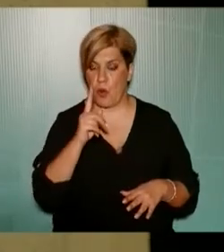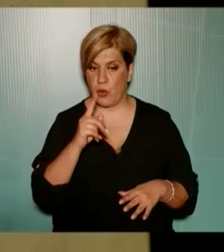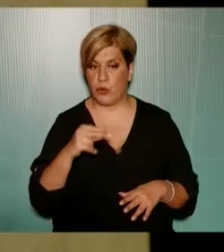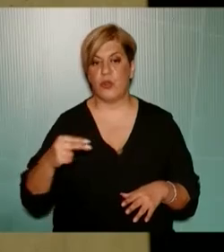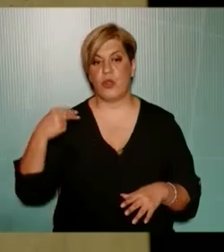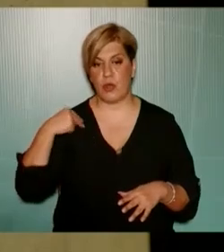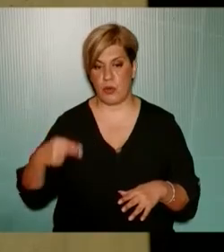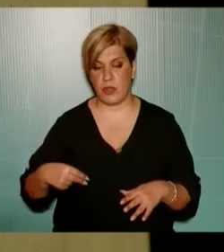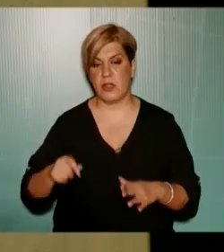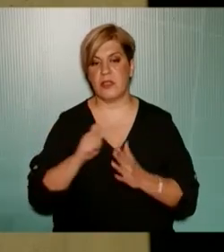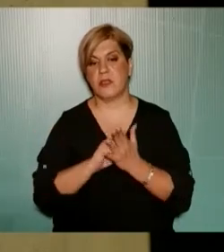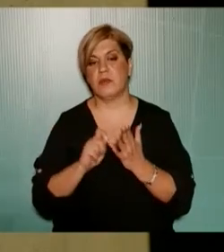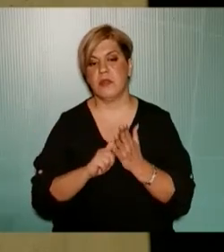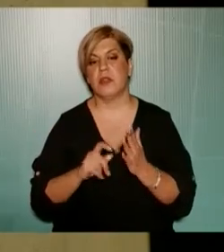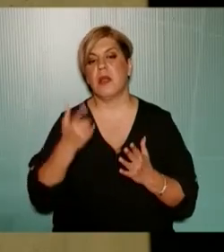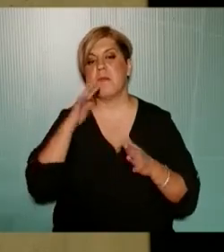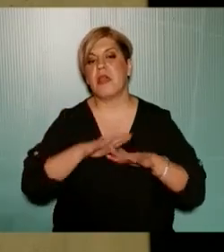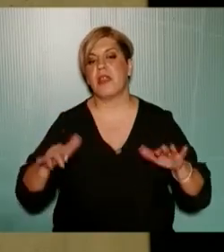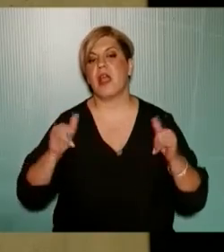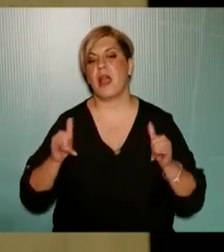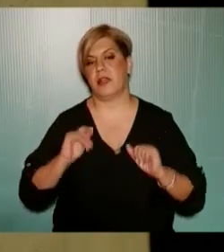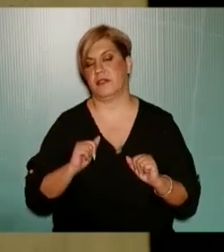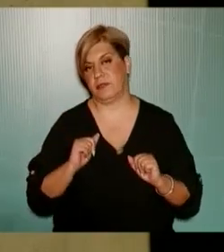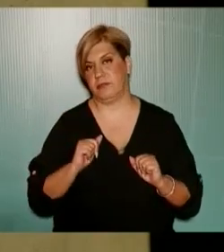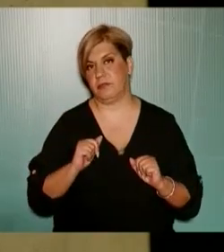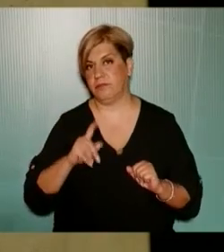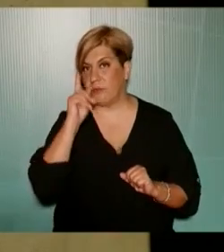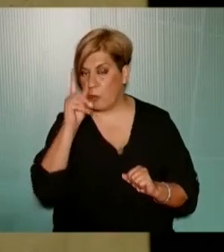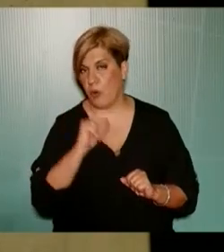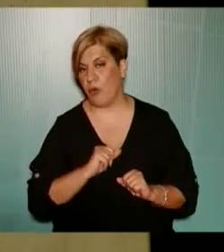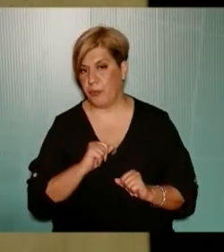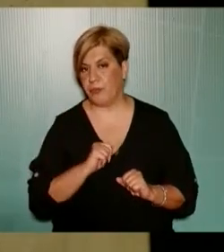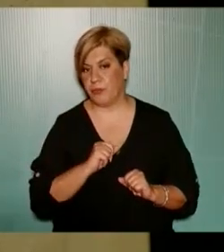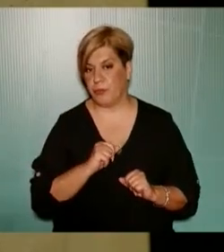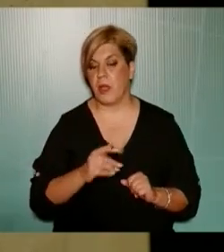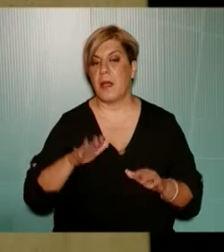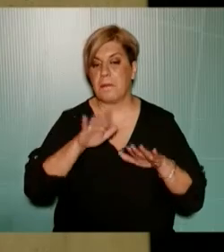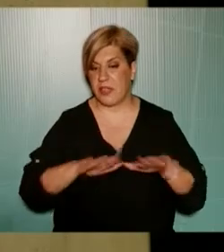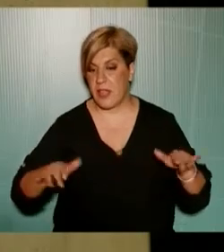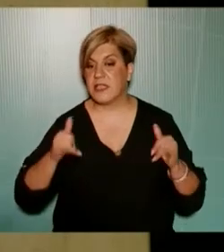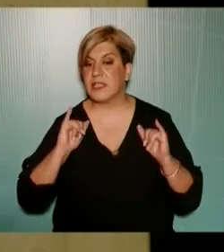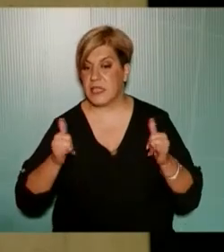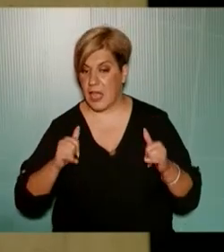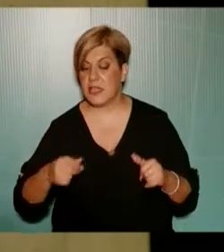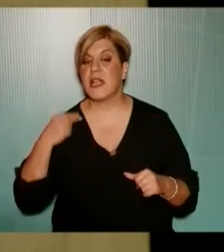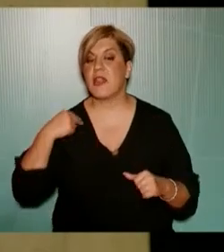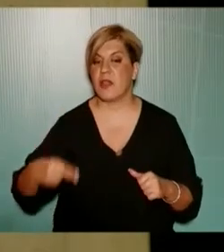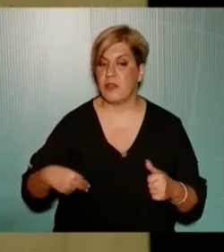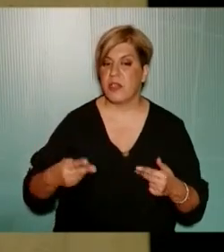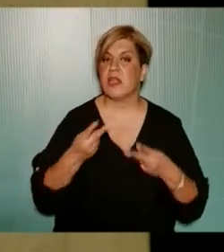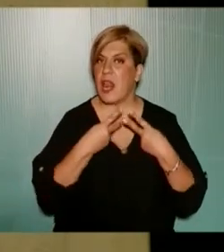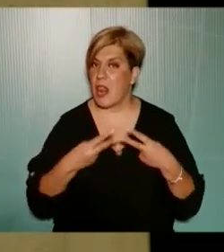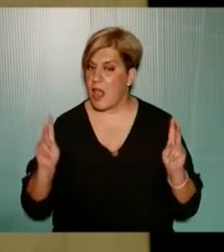δημόσιο και το σημείωσα ήταν οι παιδικές χαρές είπα οι παιδικές χαρές είναι δημοτικές είναι